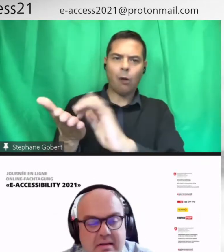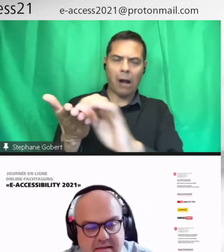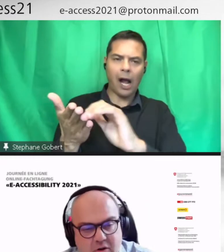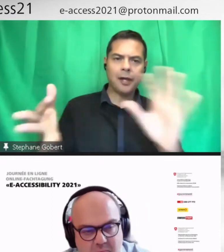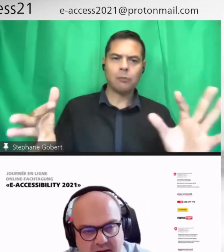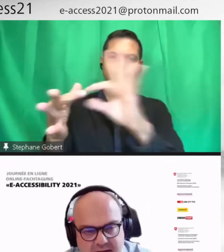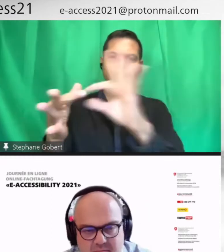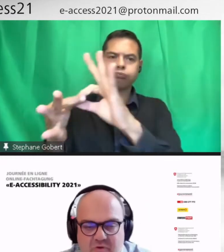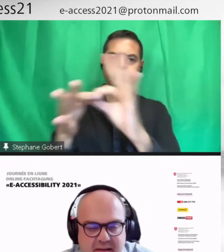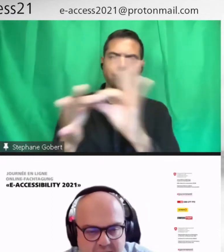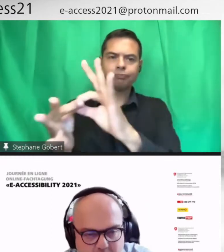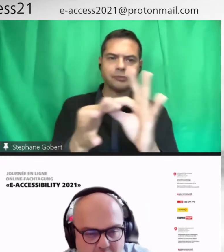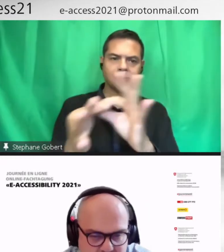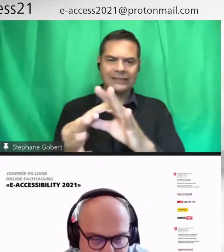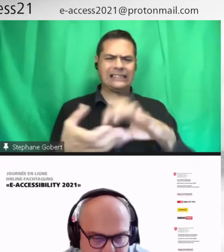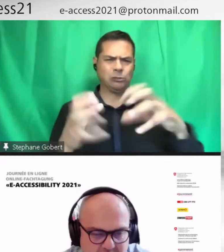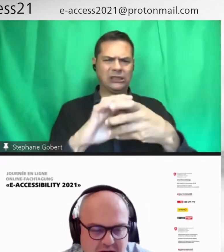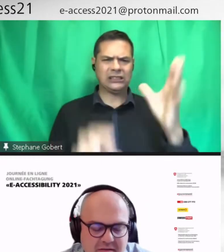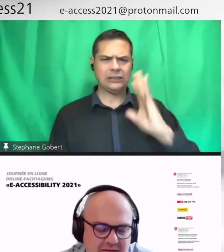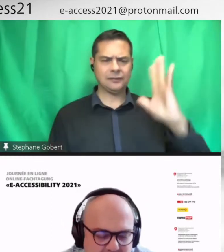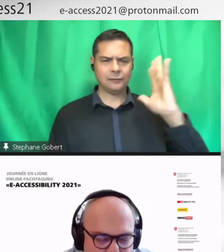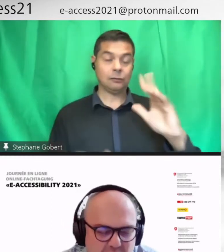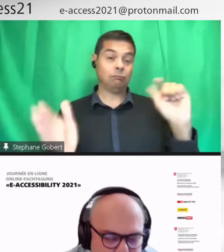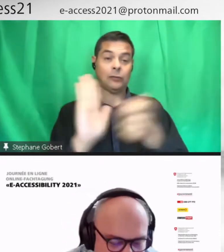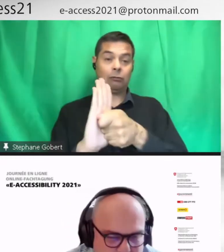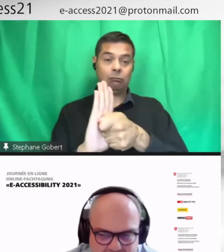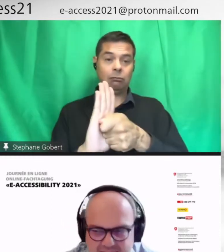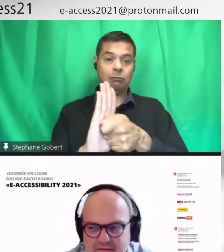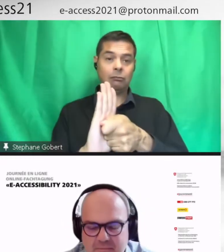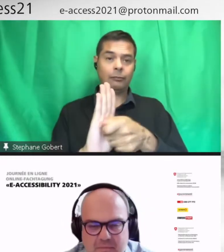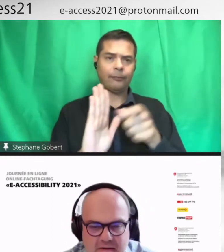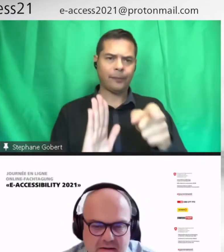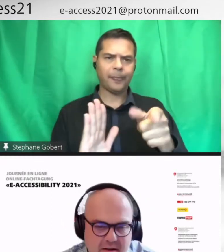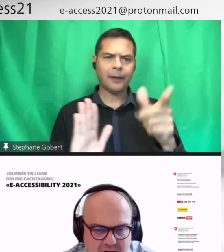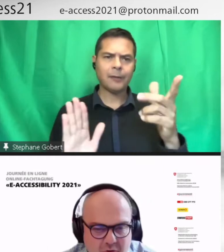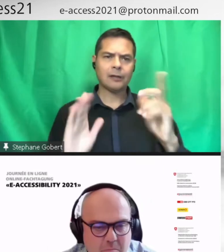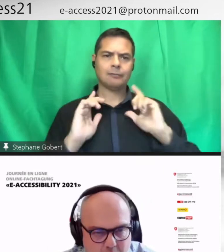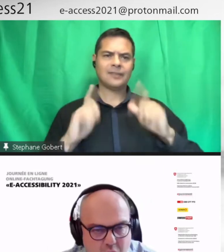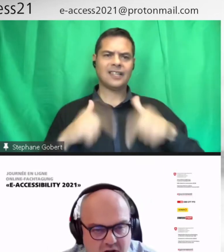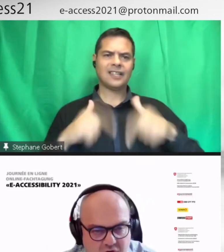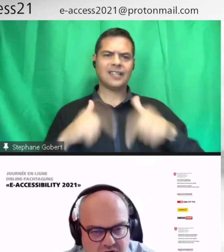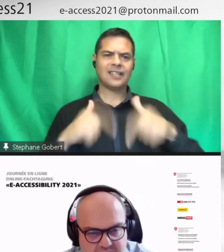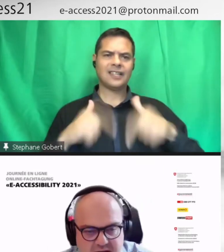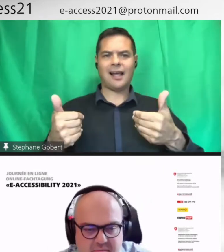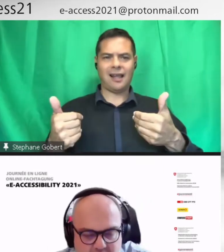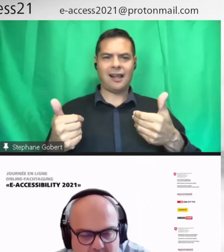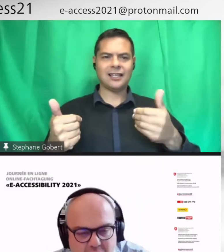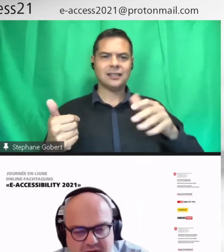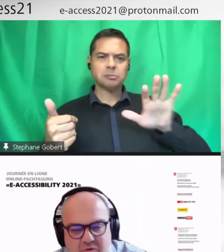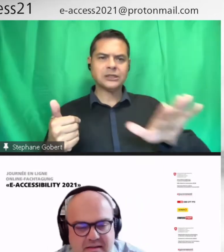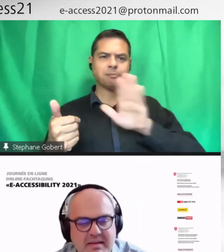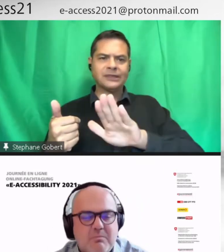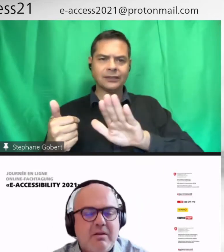c'était compliqué. Donc, c'était à l'époque quand il y avait encore l'école plutôt séparative. Maintenant, beaucoup a changé. Donc, à l'époque, ça